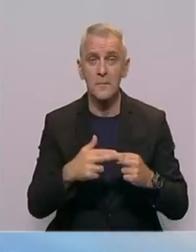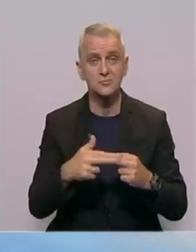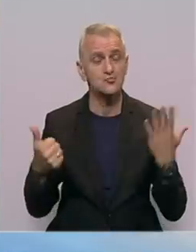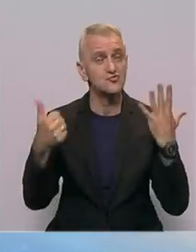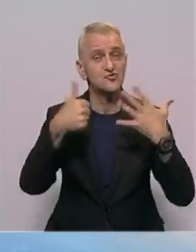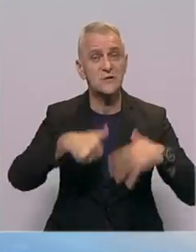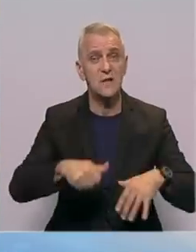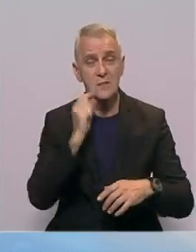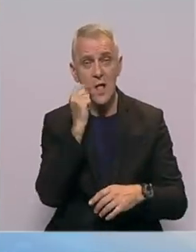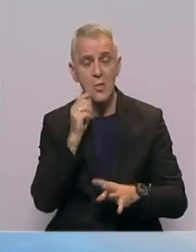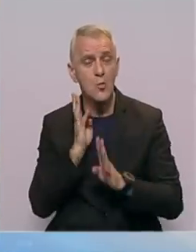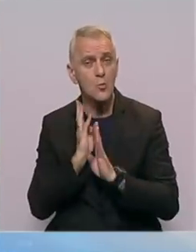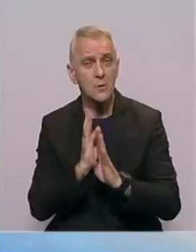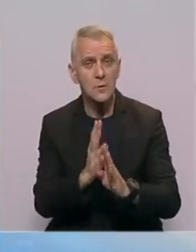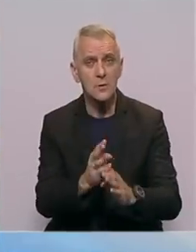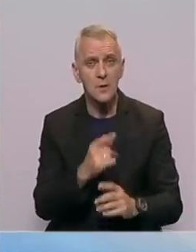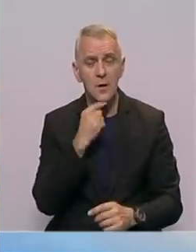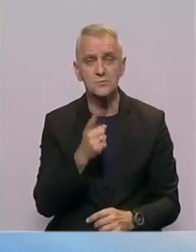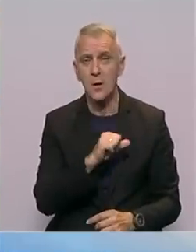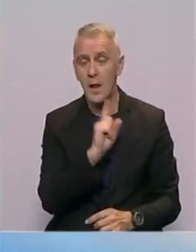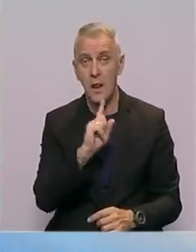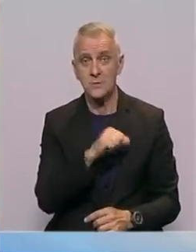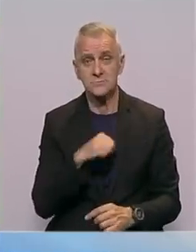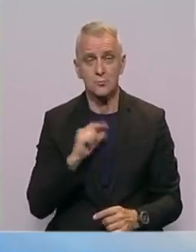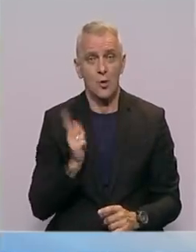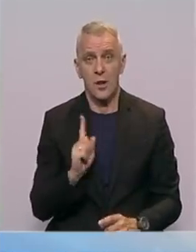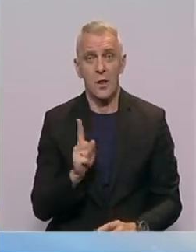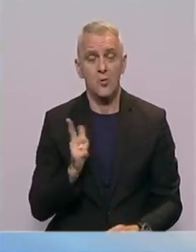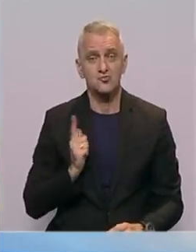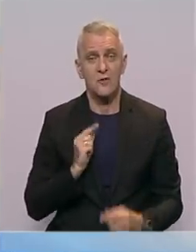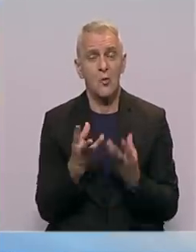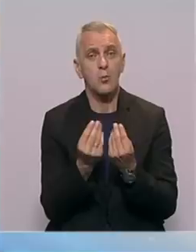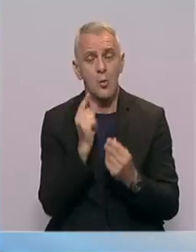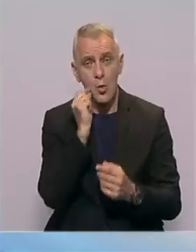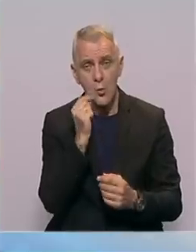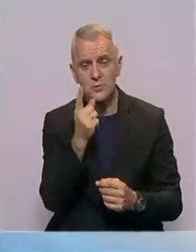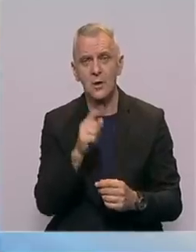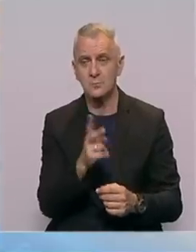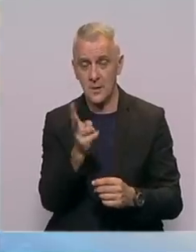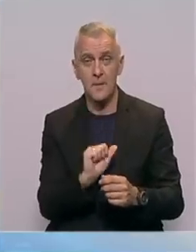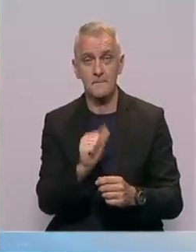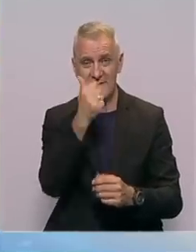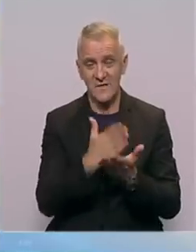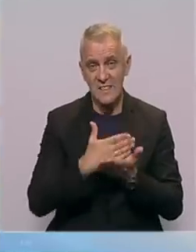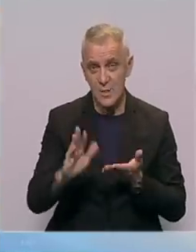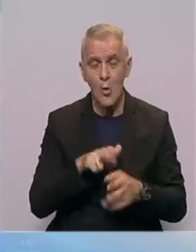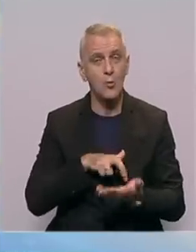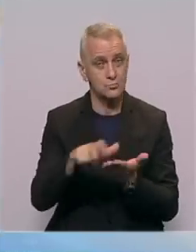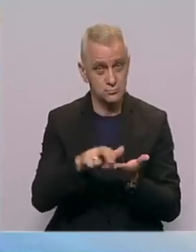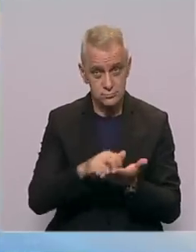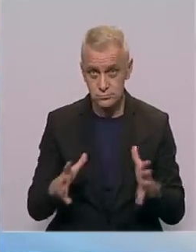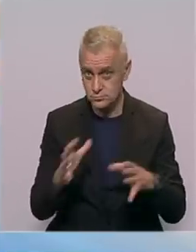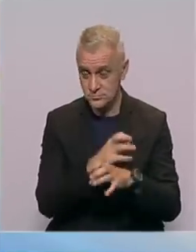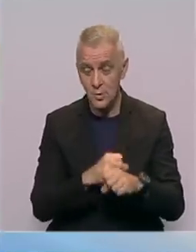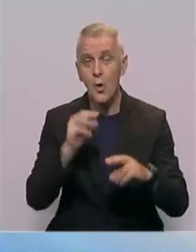hiljada učesnika, što kažu, ni sami nisu očekivali. Učesnici su prešli prvu etapu, a